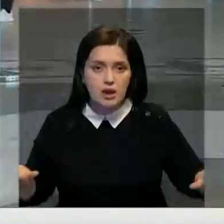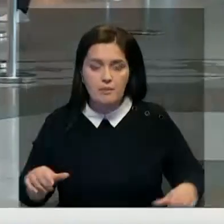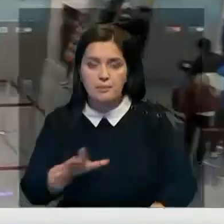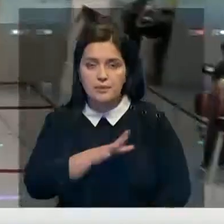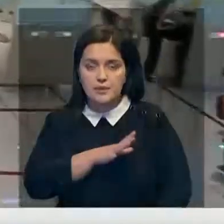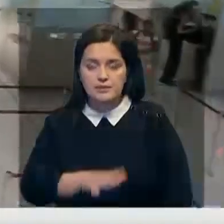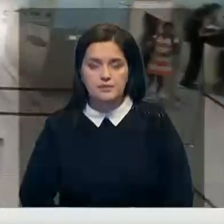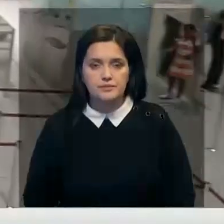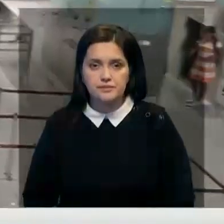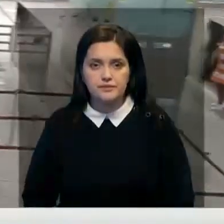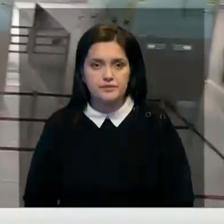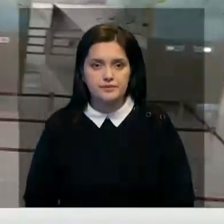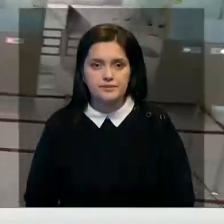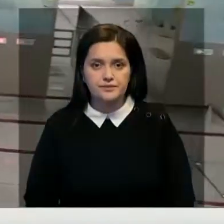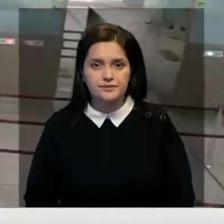Межведомственной комиссии.